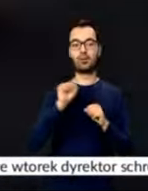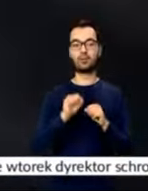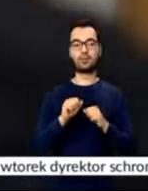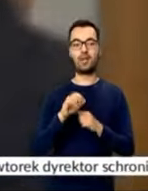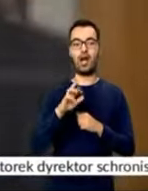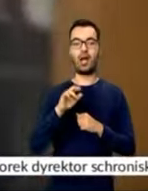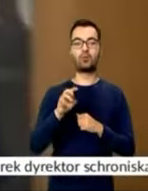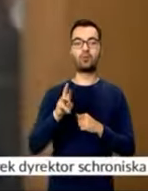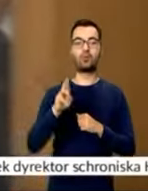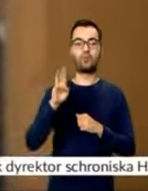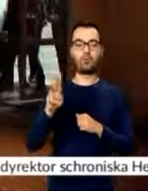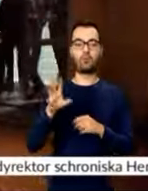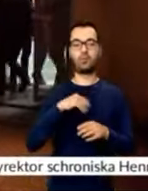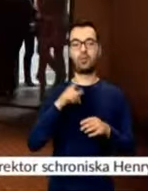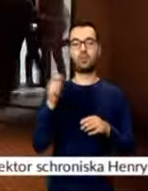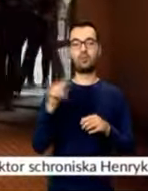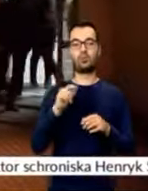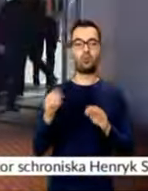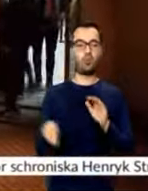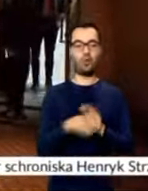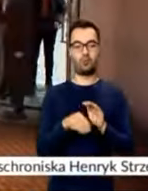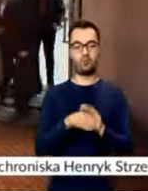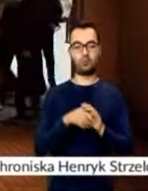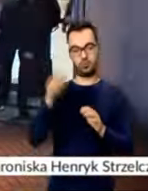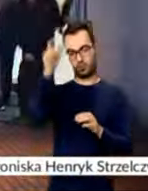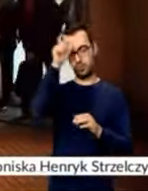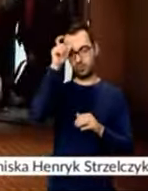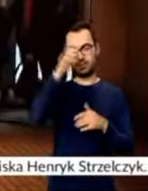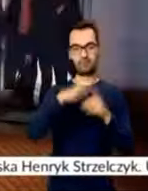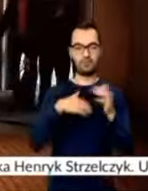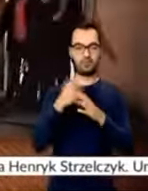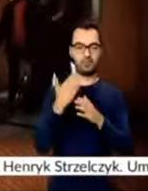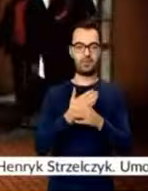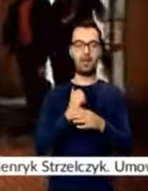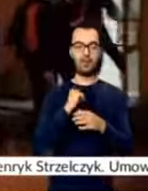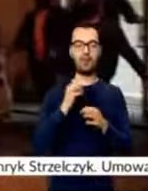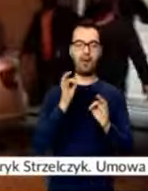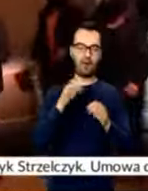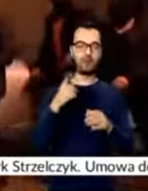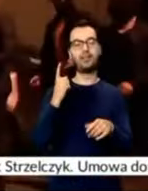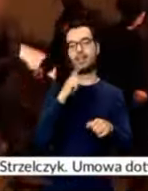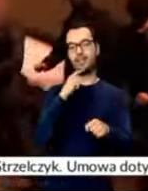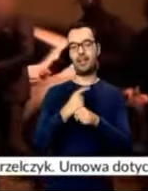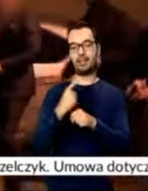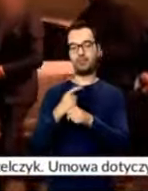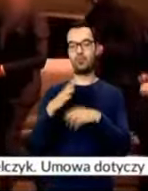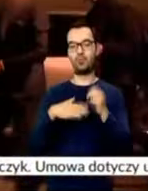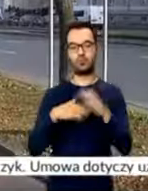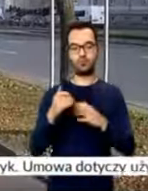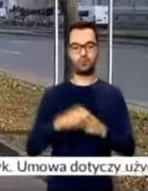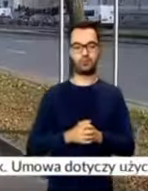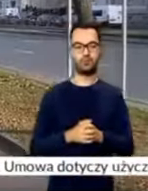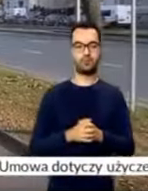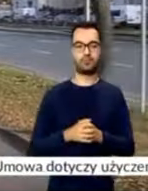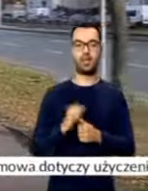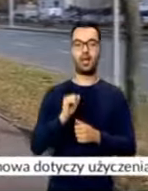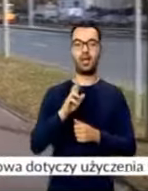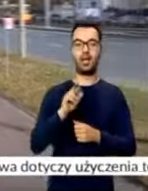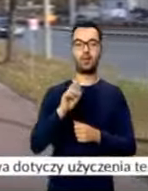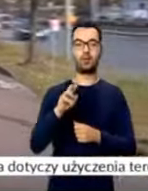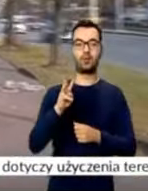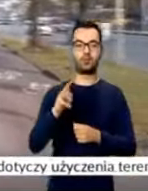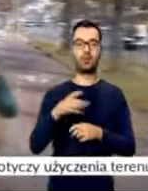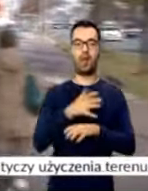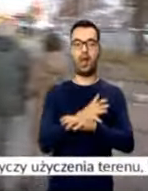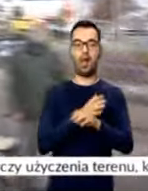za przyjęcie 200 tysięcy złotych łapówki od tureckiego dewelopera za korzystne decyzje w sprawie warunków zabudowy. Artur W. trafił do